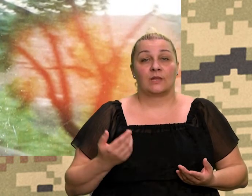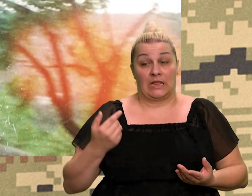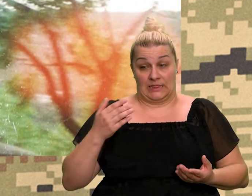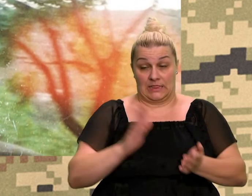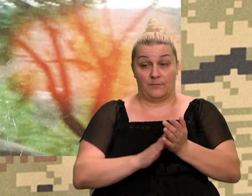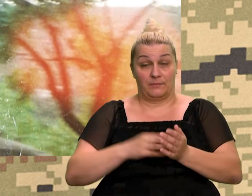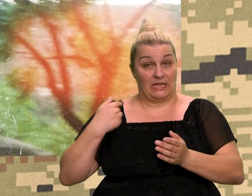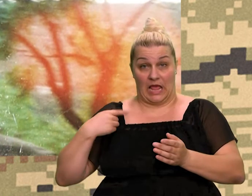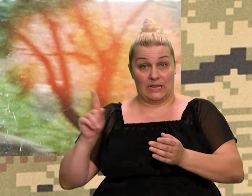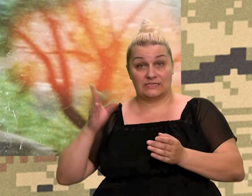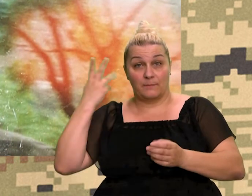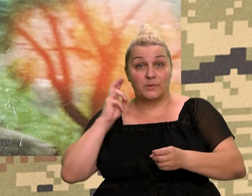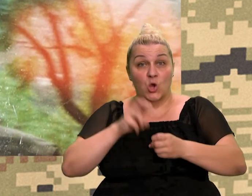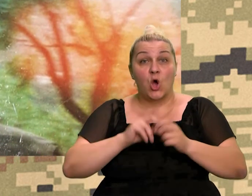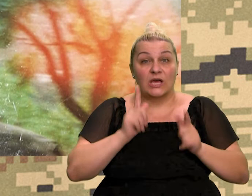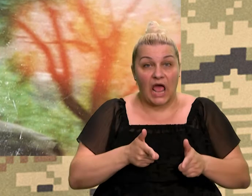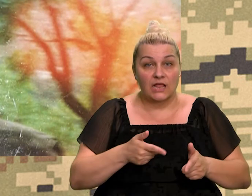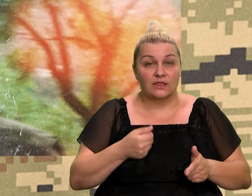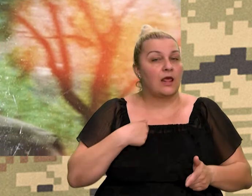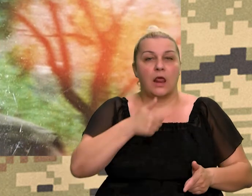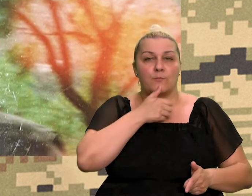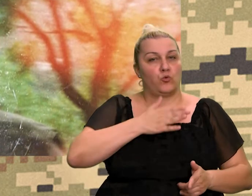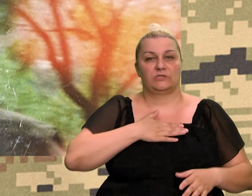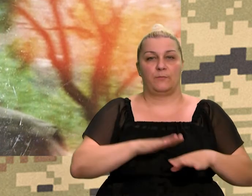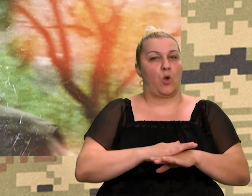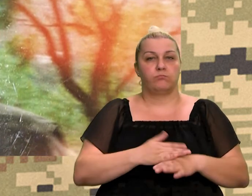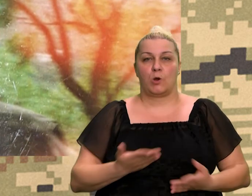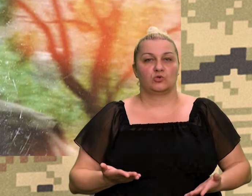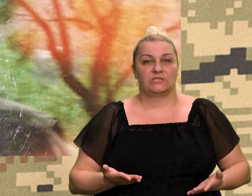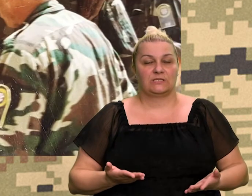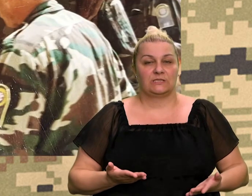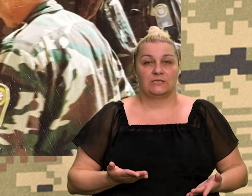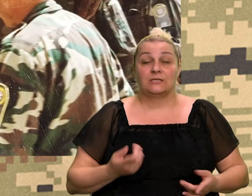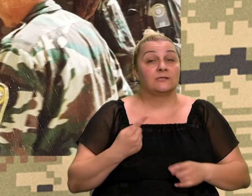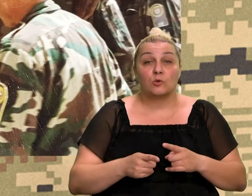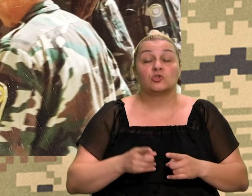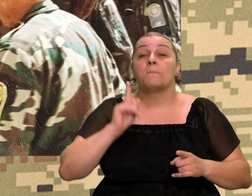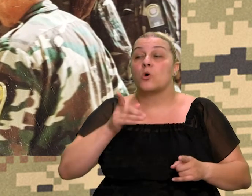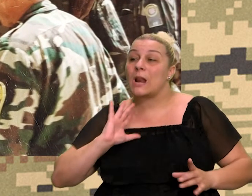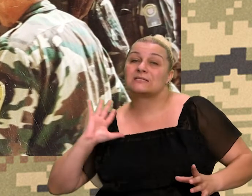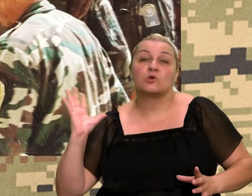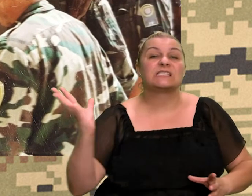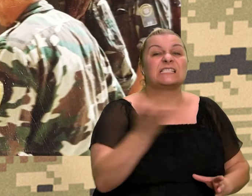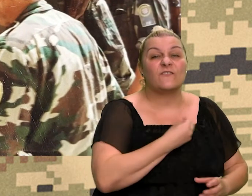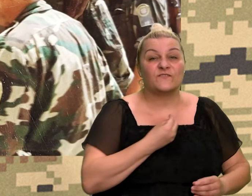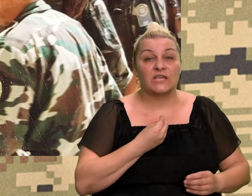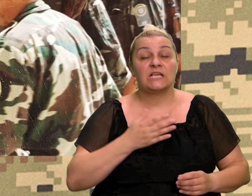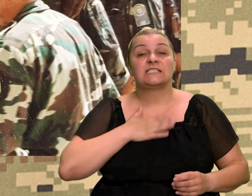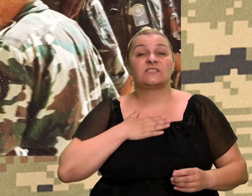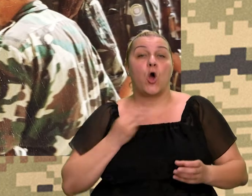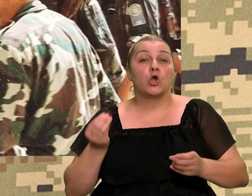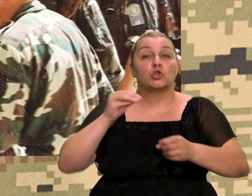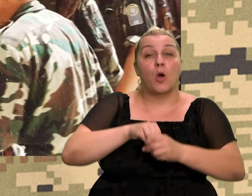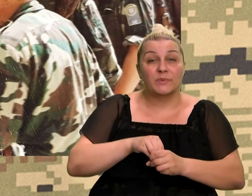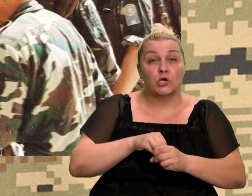ja to sve ne bi oprostije. Ne bi iz razloga, jer smo svi tribali, po meni, svi smo tribali dati svoj obol, neko